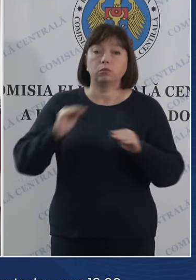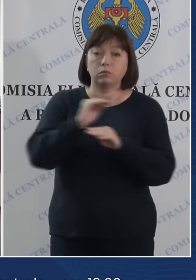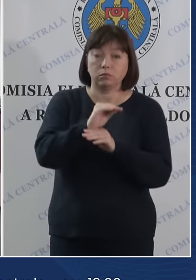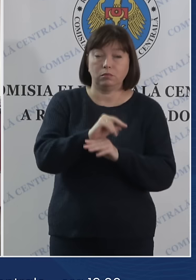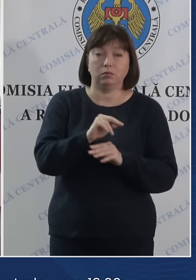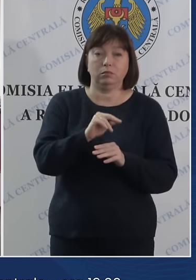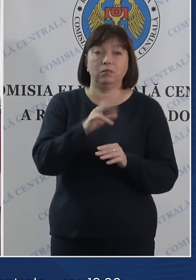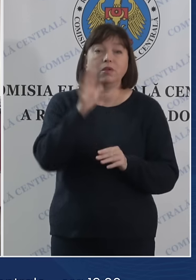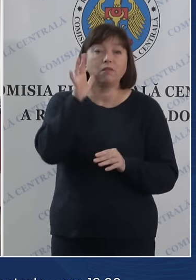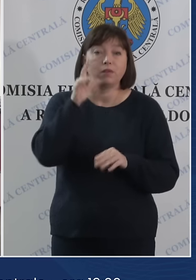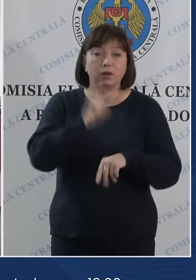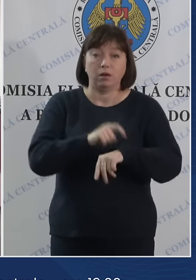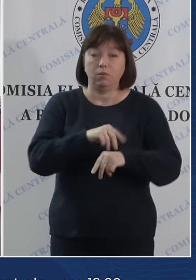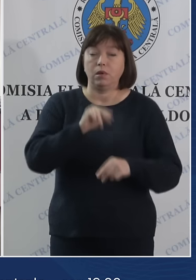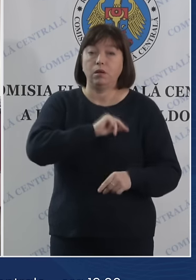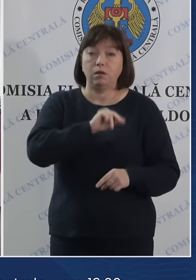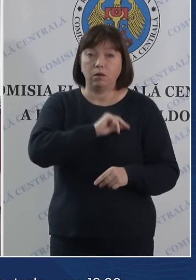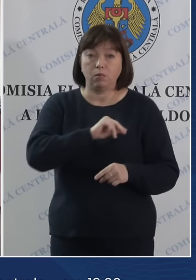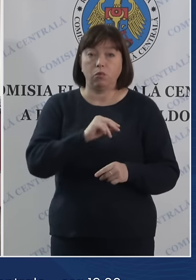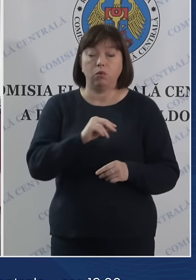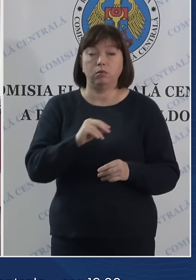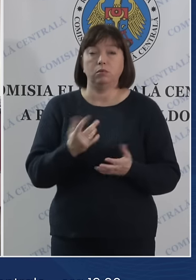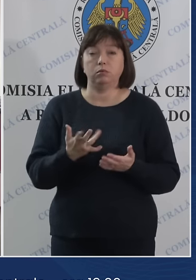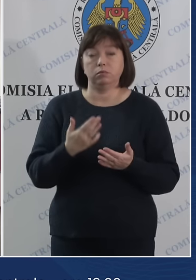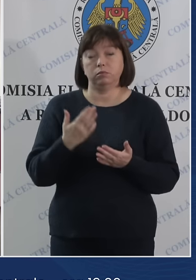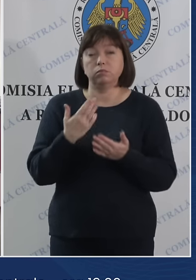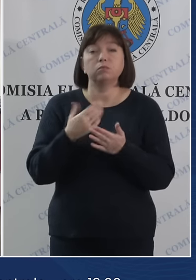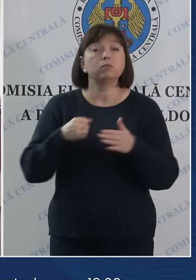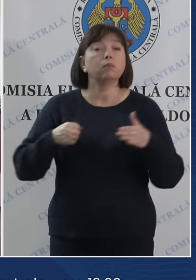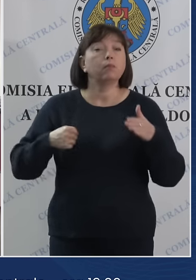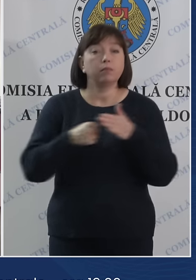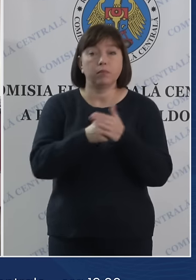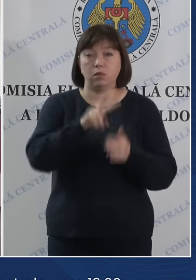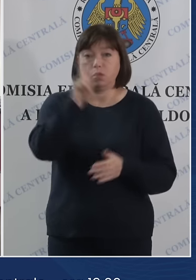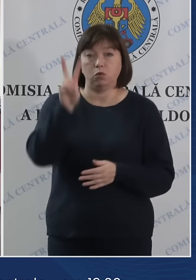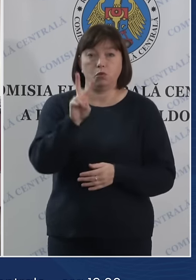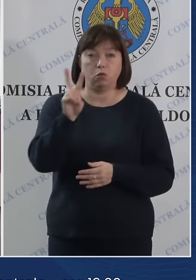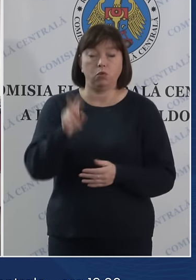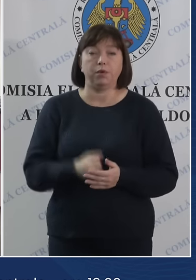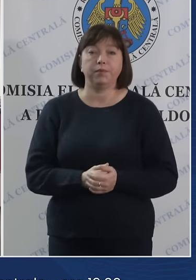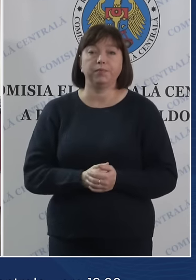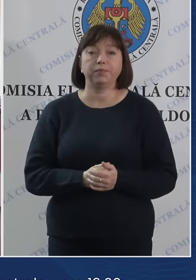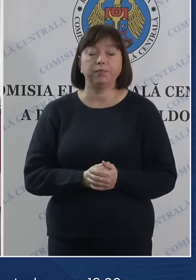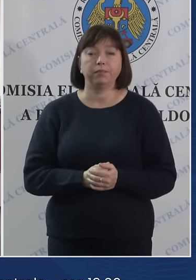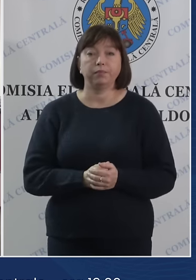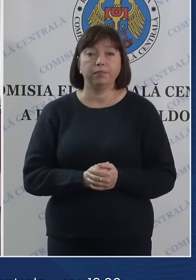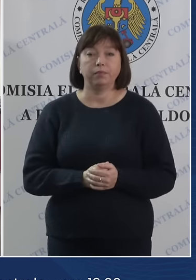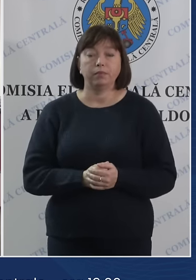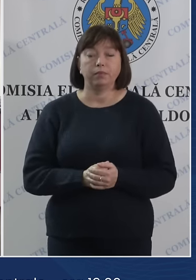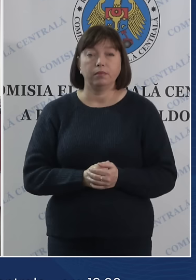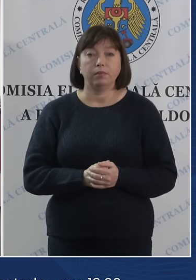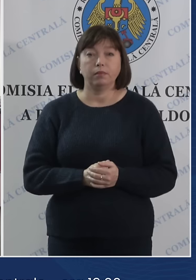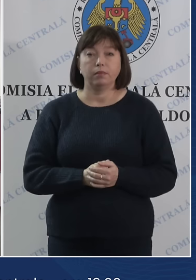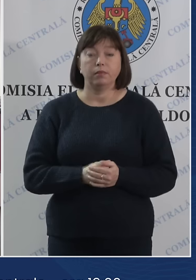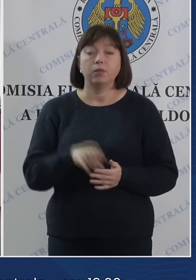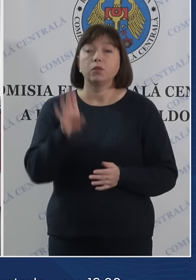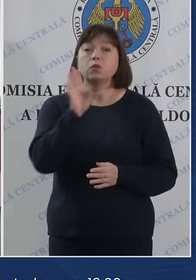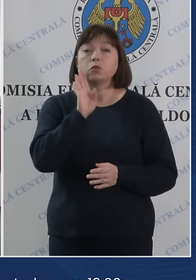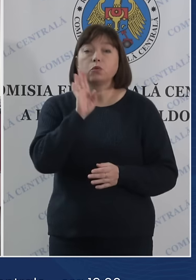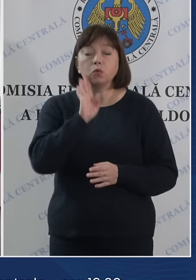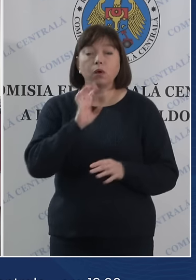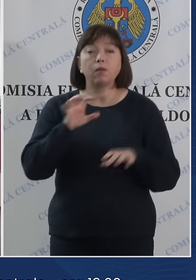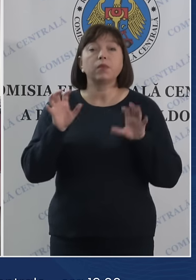activității acestei secții cu încă două ori. Doamna președintă,